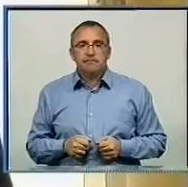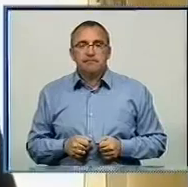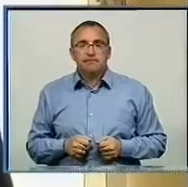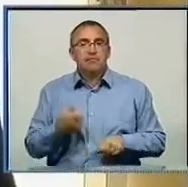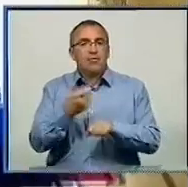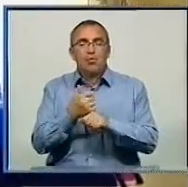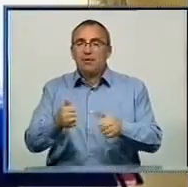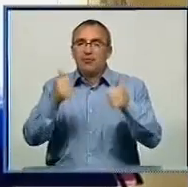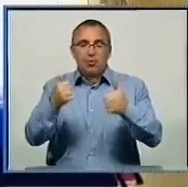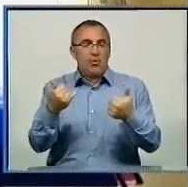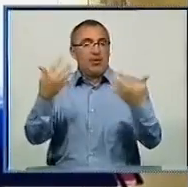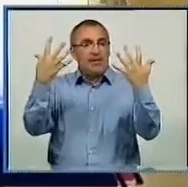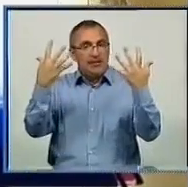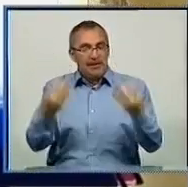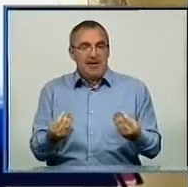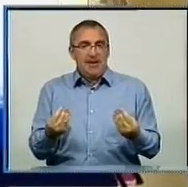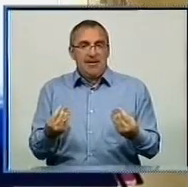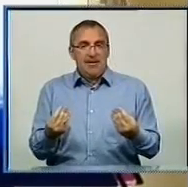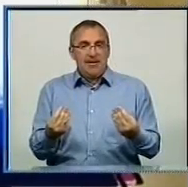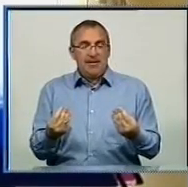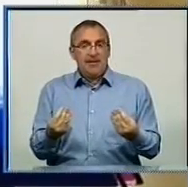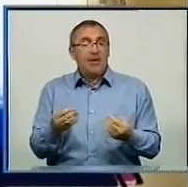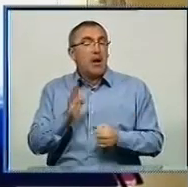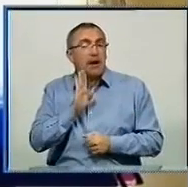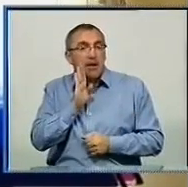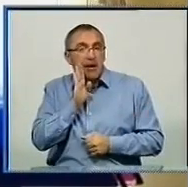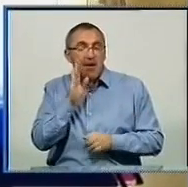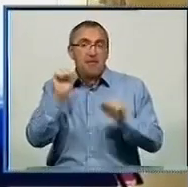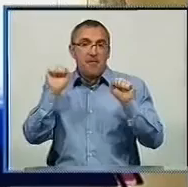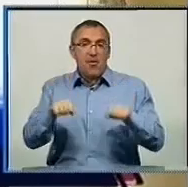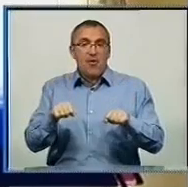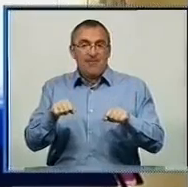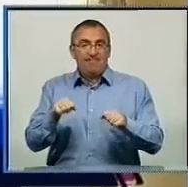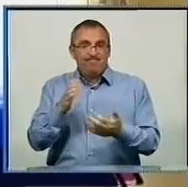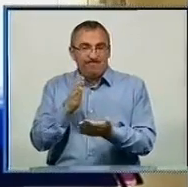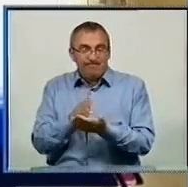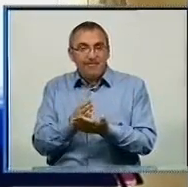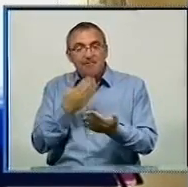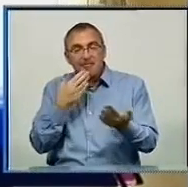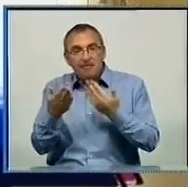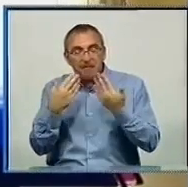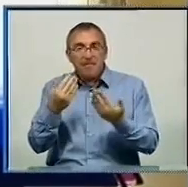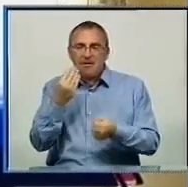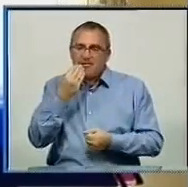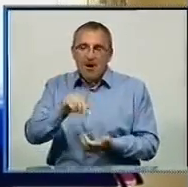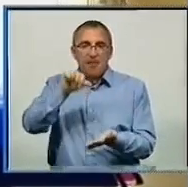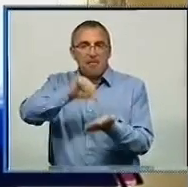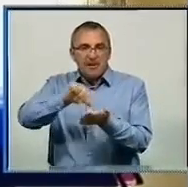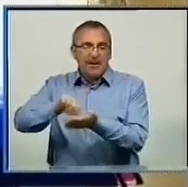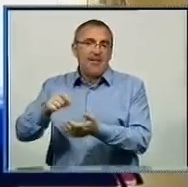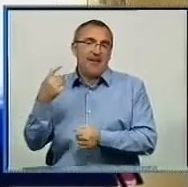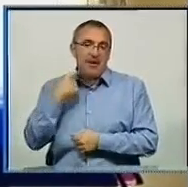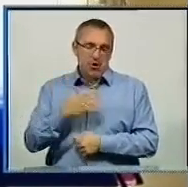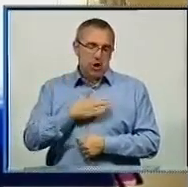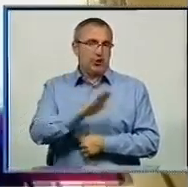Дуже класний сьогодній Ти з самого ранку маєш можливість спілкуватися з найкращими представниками Кіровоградщини. Це